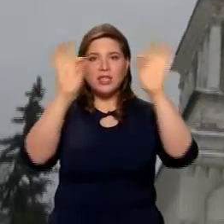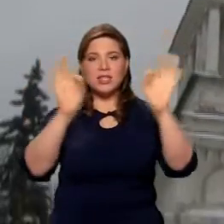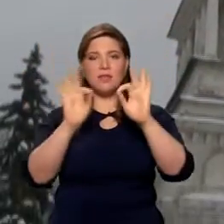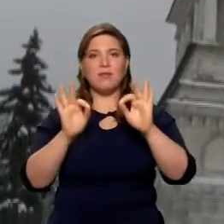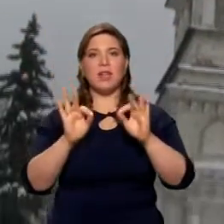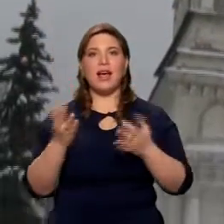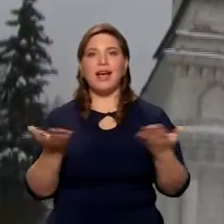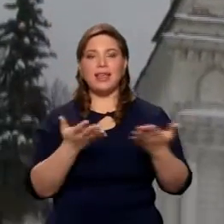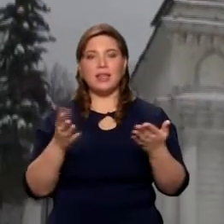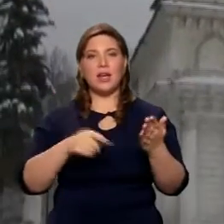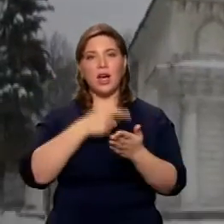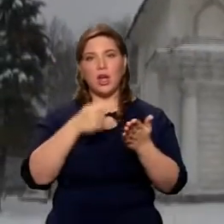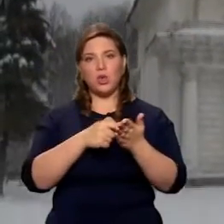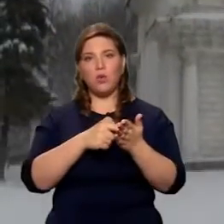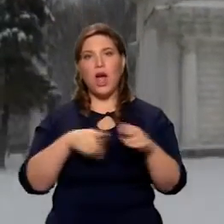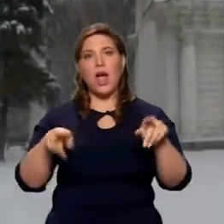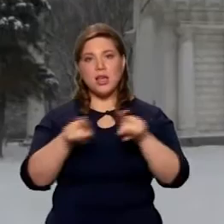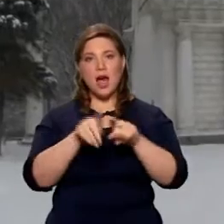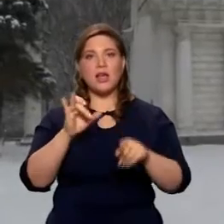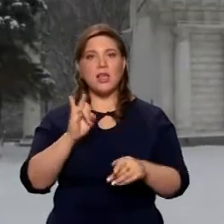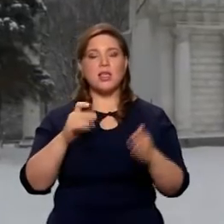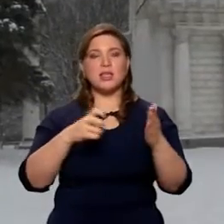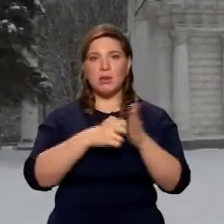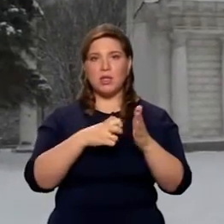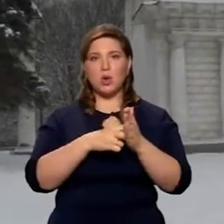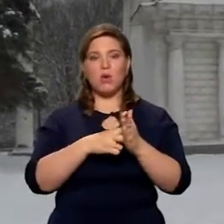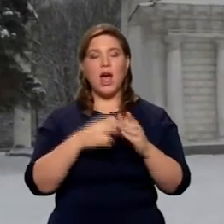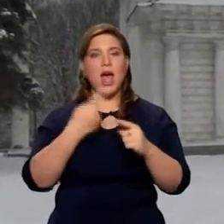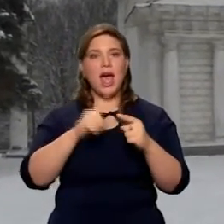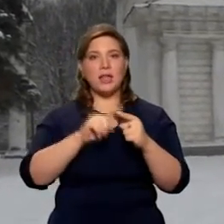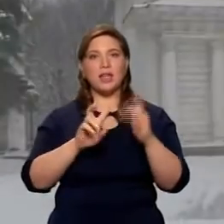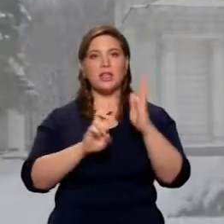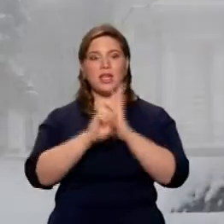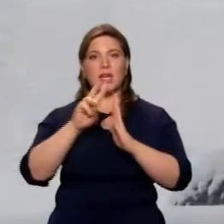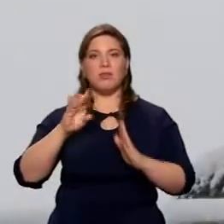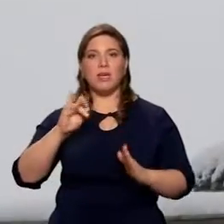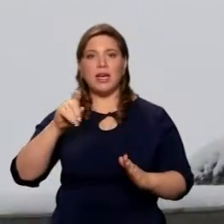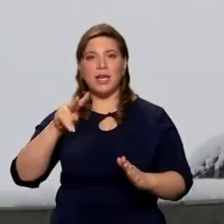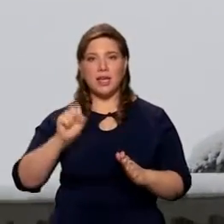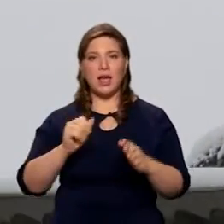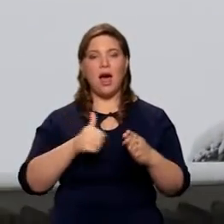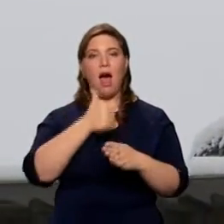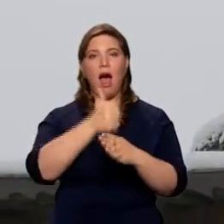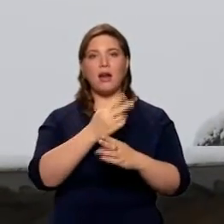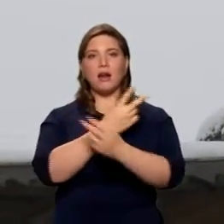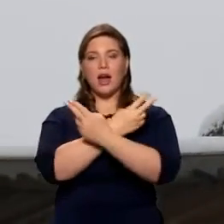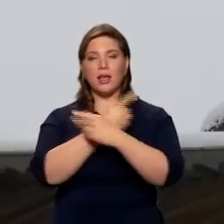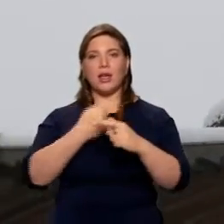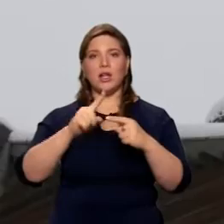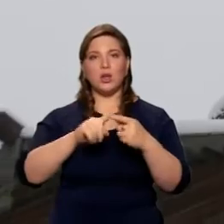таким символом каких-то городов, частности для Слободского. Вот это церковь Михайло-Архангель, которая связана с